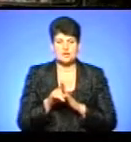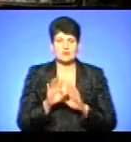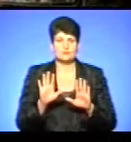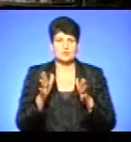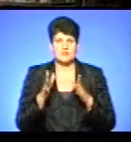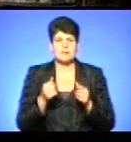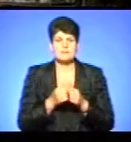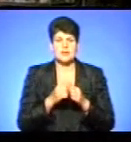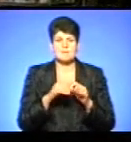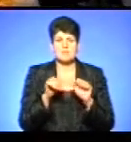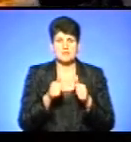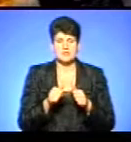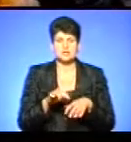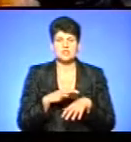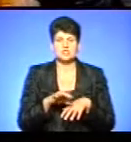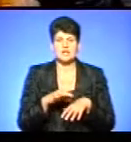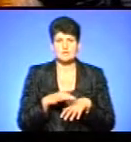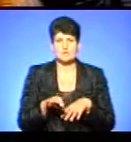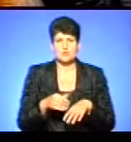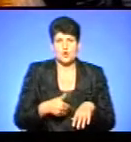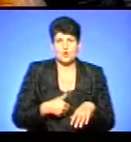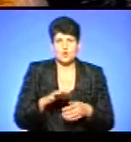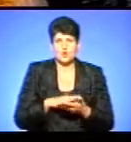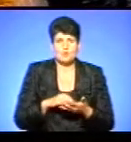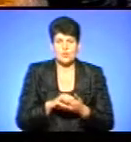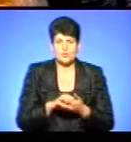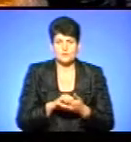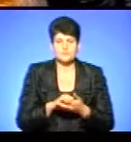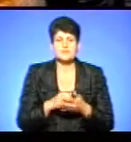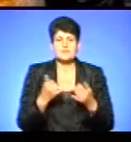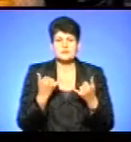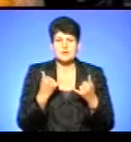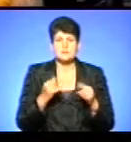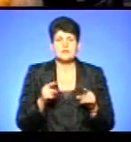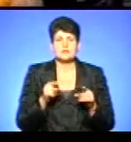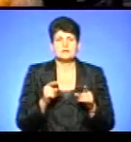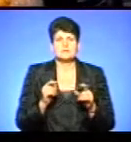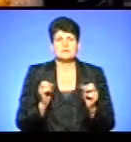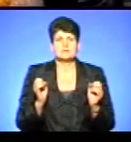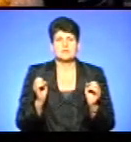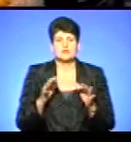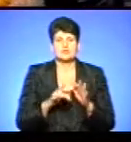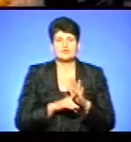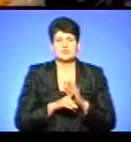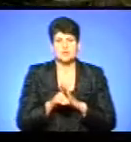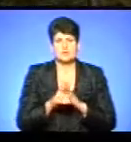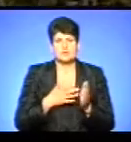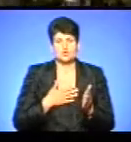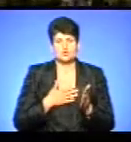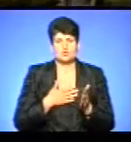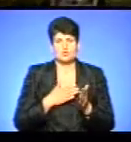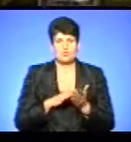голодомору. Нарешті ми направилися до цього ключового моменту, де ми починаємо нашу подорож.